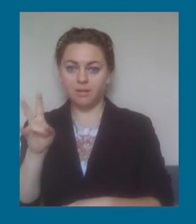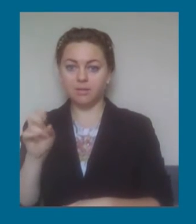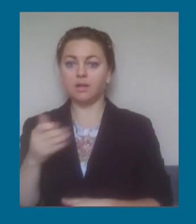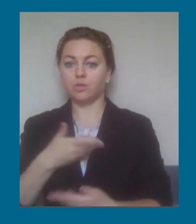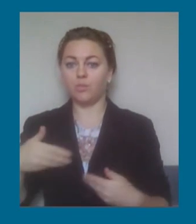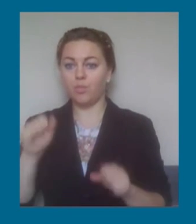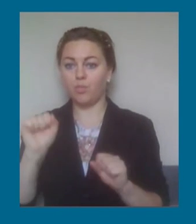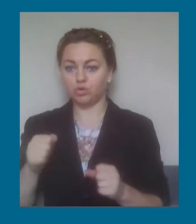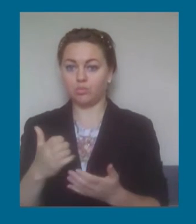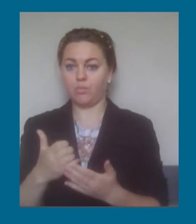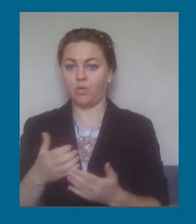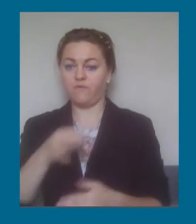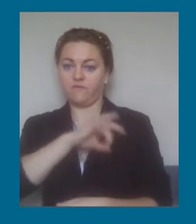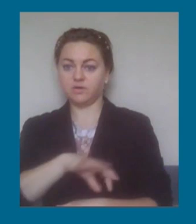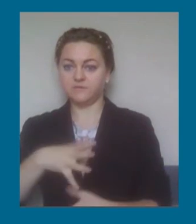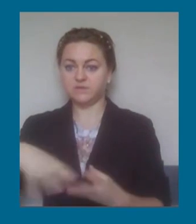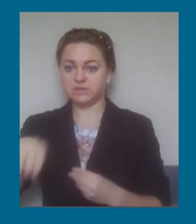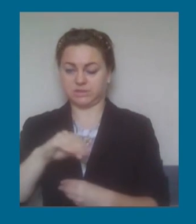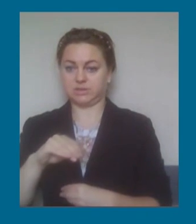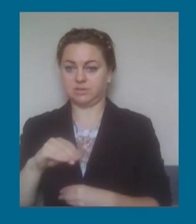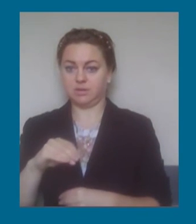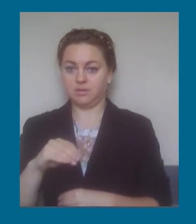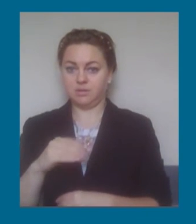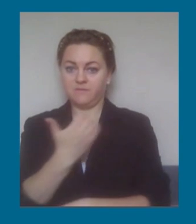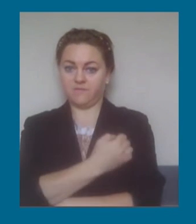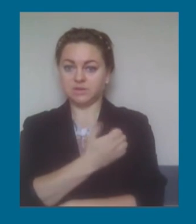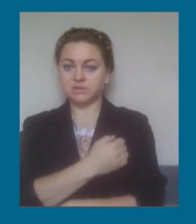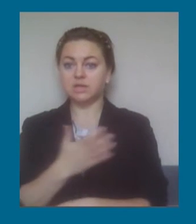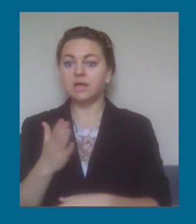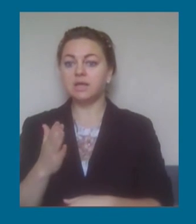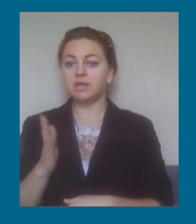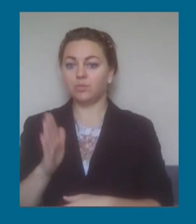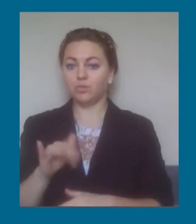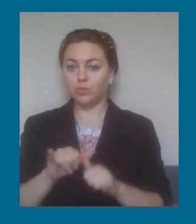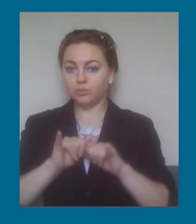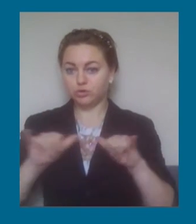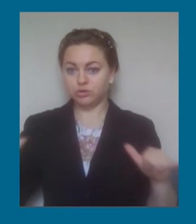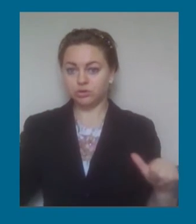вакцинувати 2 поставку людей саме «Файзер». Це поширить і зробить вакцинацію більш доступною для людей.